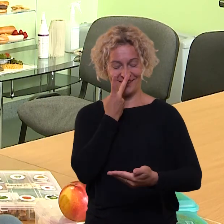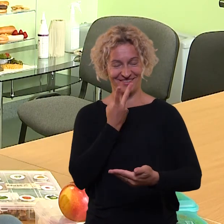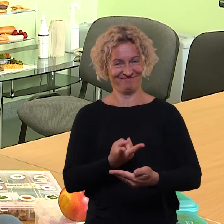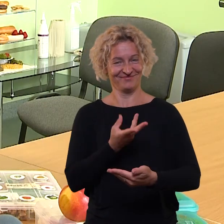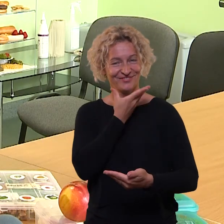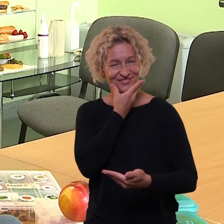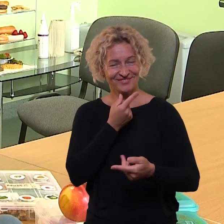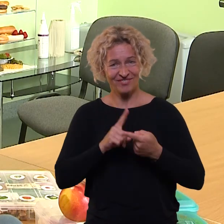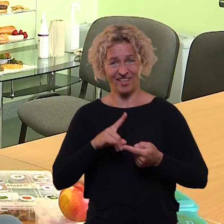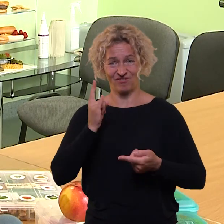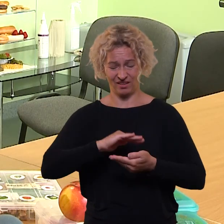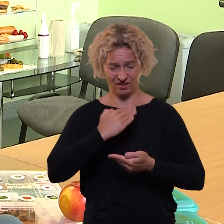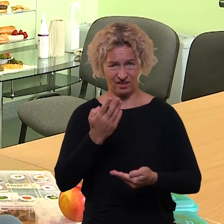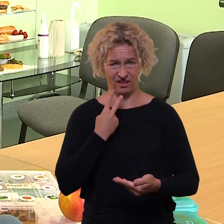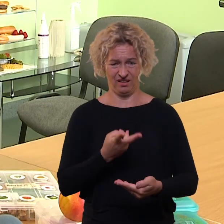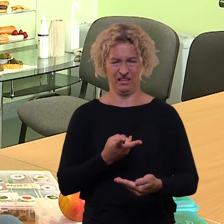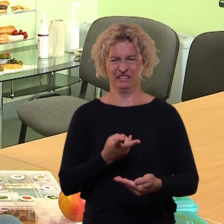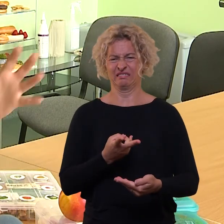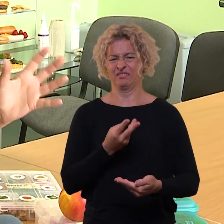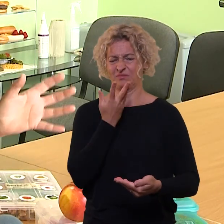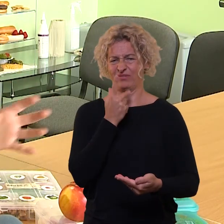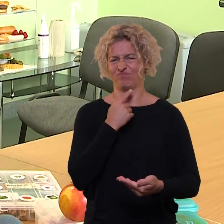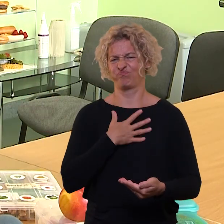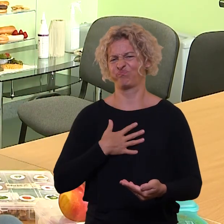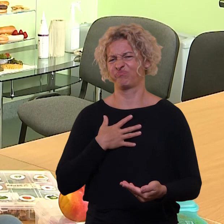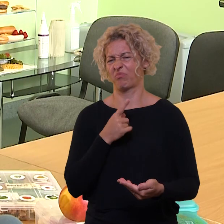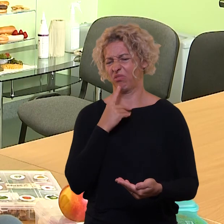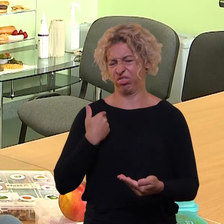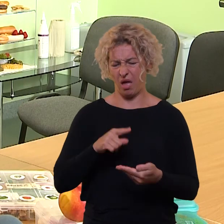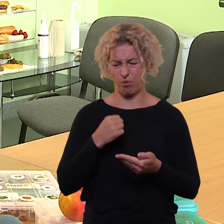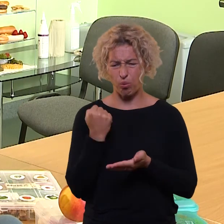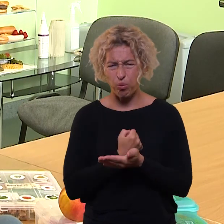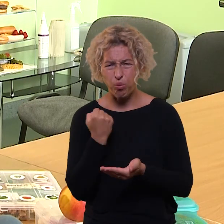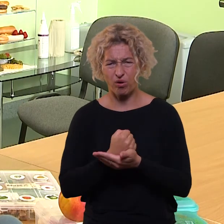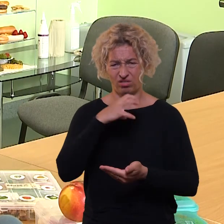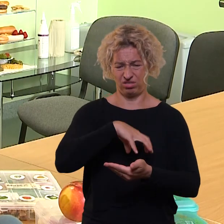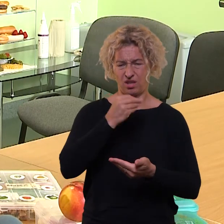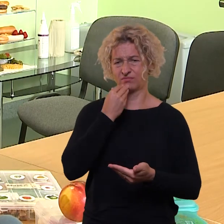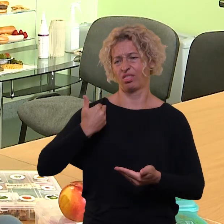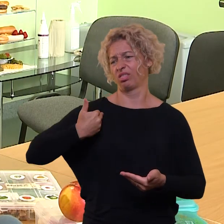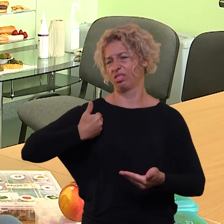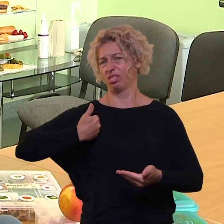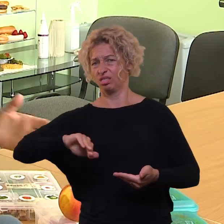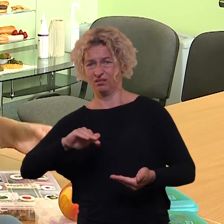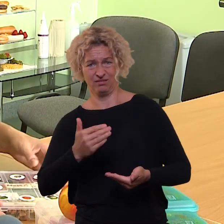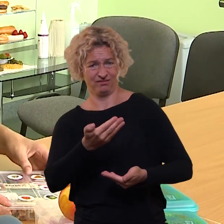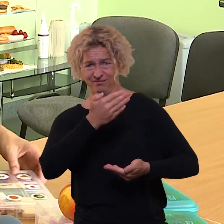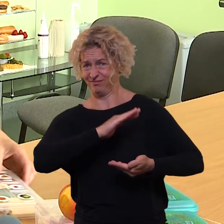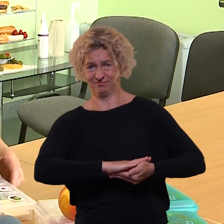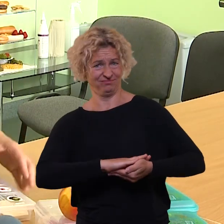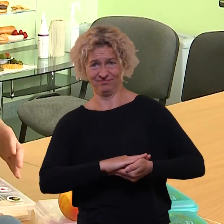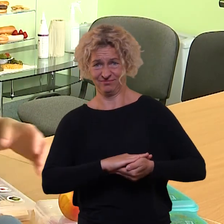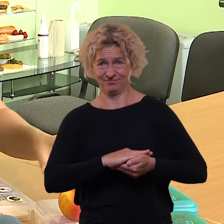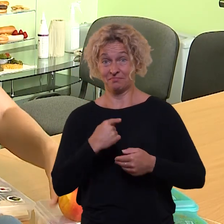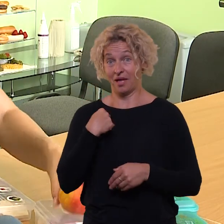Nes, na, įsivaizduojam, kad vaikui, jeigu įdėsim kokią nors hakį spalvos pliurzę, tai jis jos ir nevalgys, bet todėl